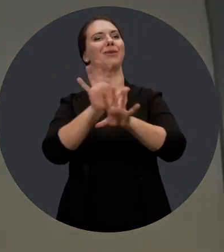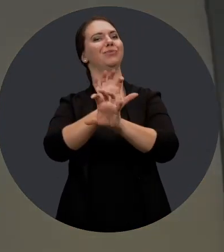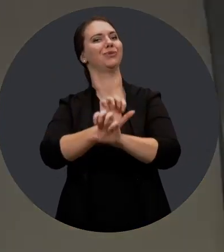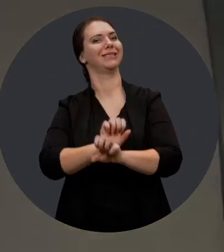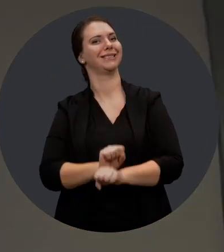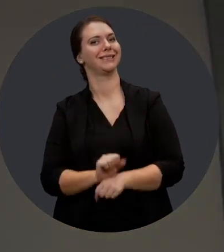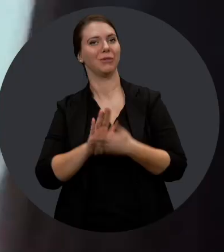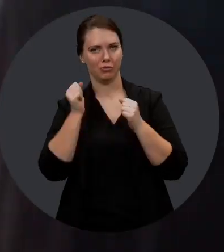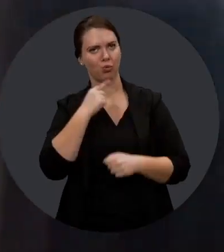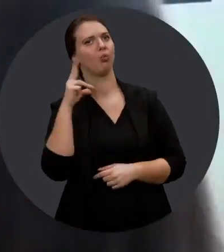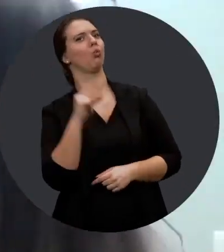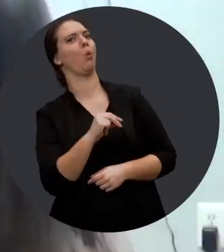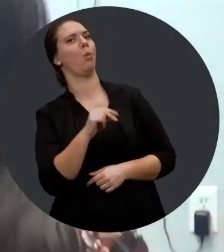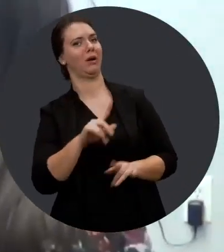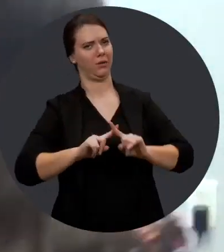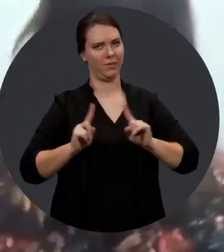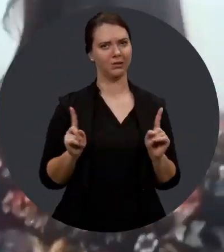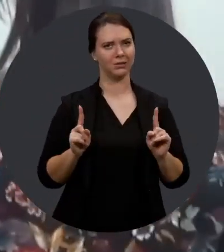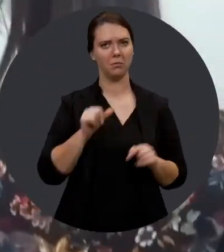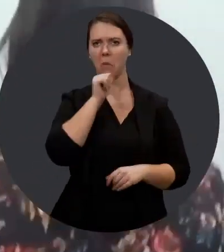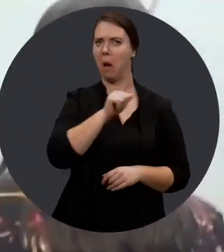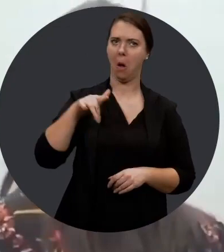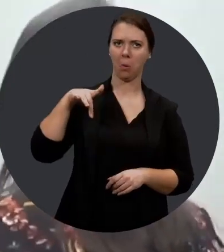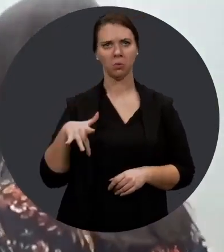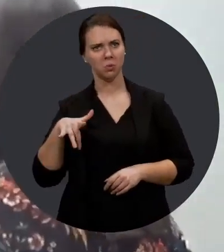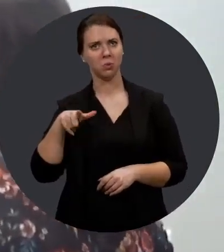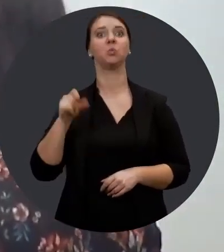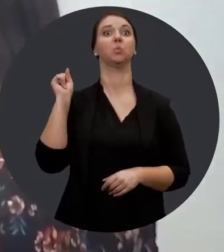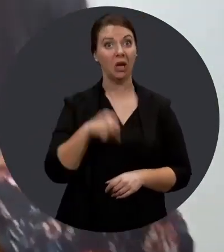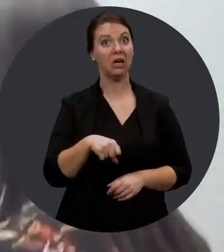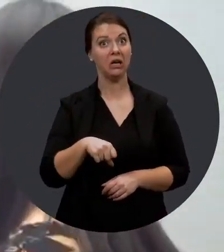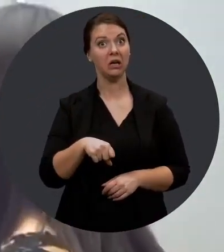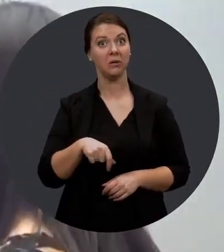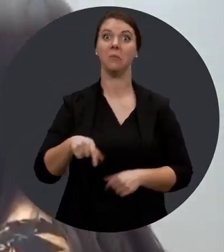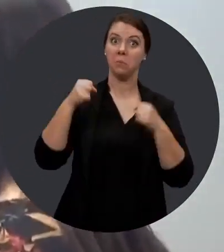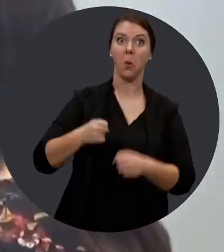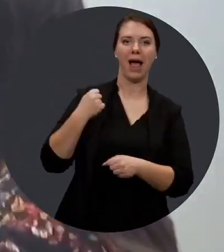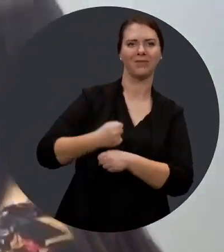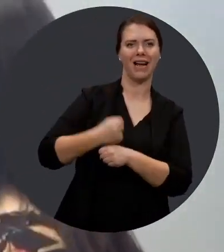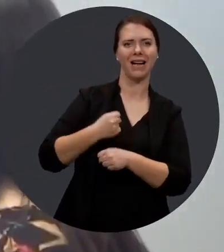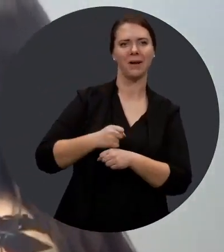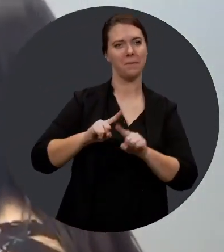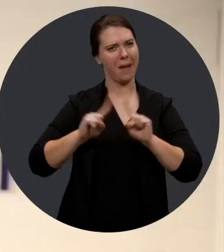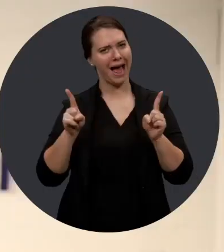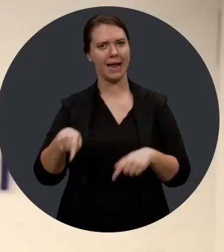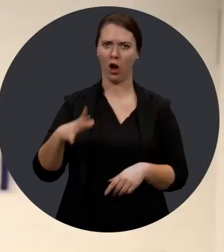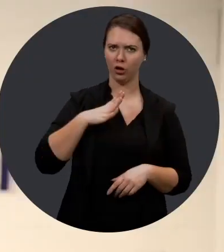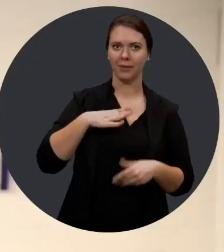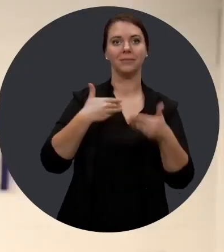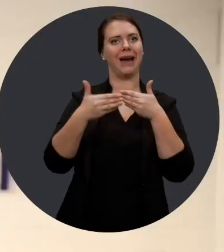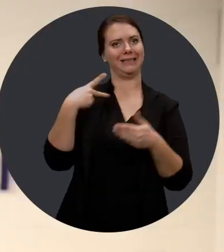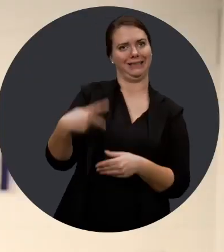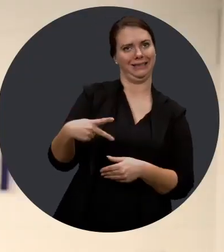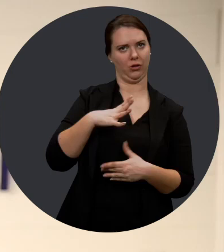ont été tellement habituées à se faire dire non parce qu sont différents. Et là, non seulement on leur a dit oui, qu'ils peuvent travailler, mais on les a